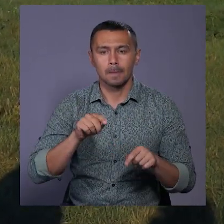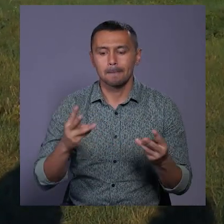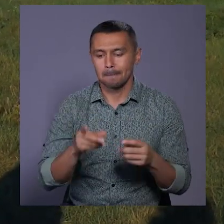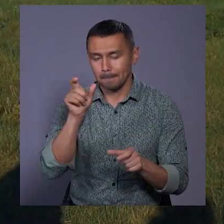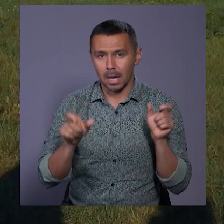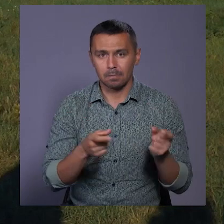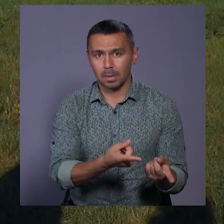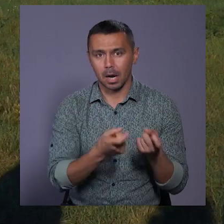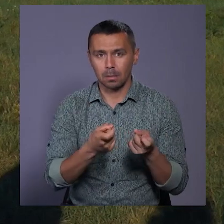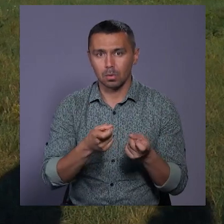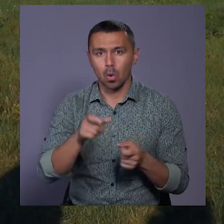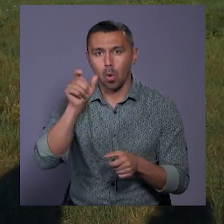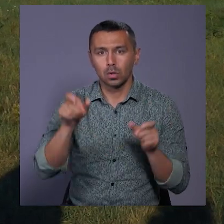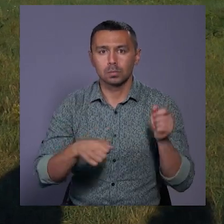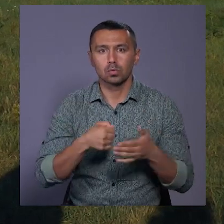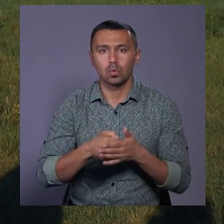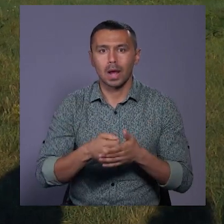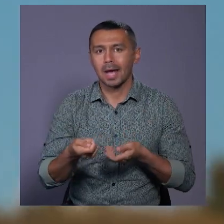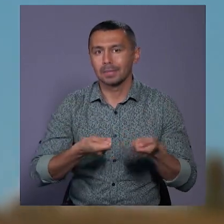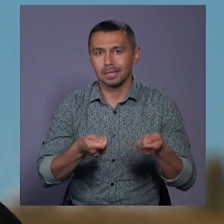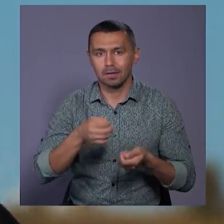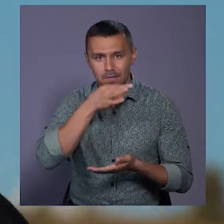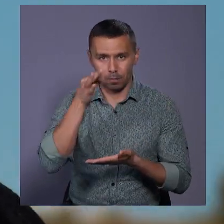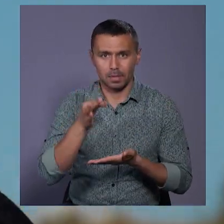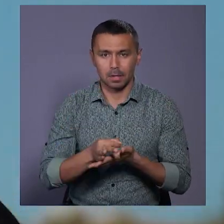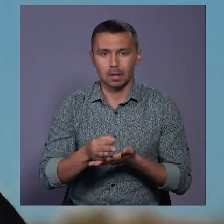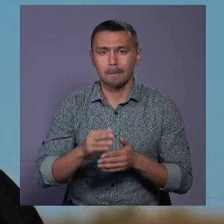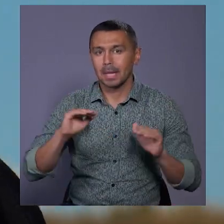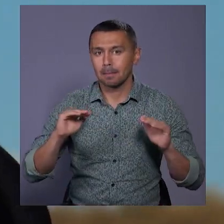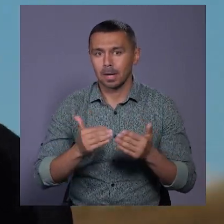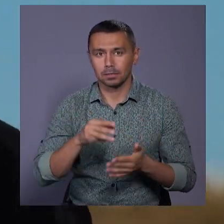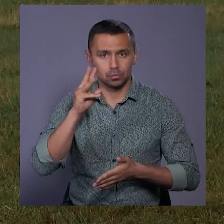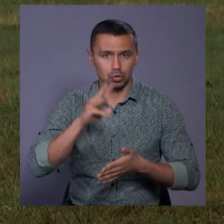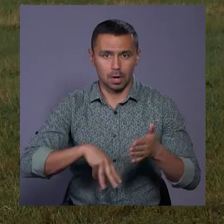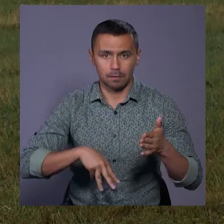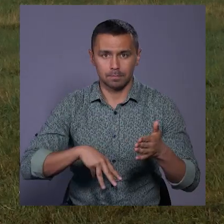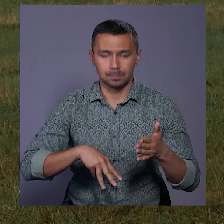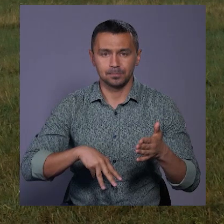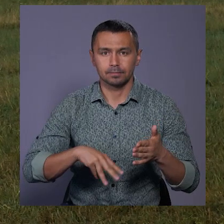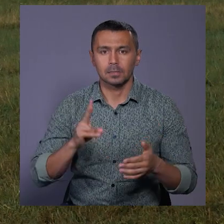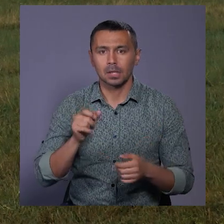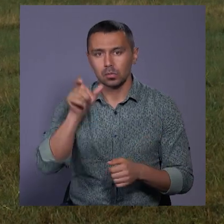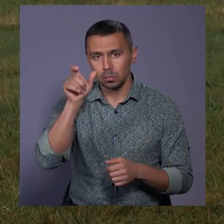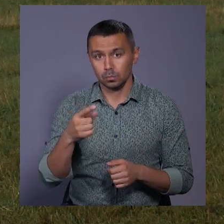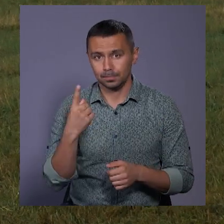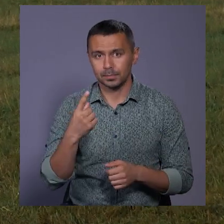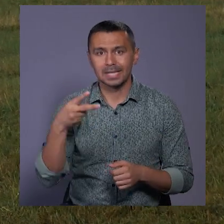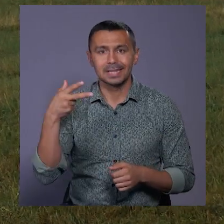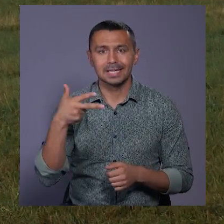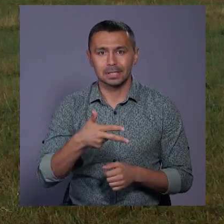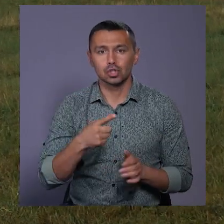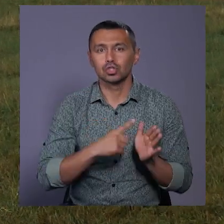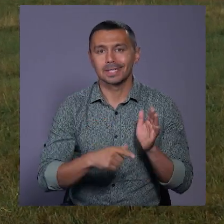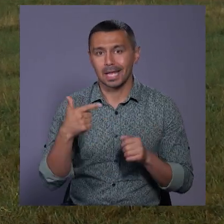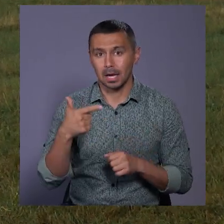притягаємо осіб до адміністративної відповідальності. Мінімальна сума штрафу на громадянина – 3060